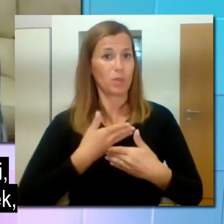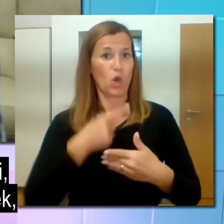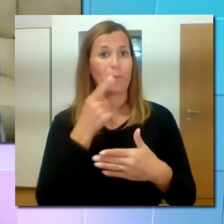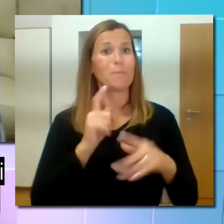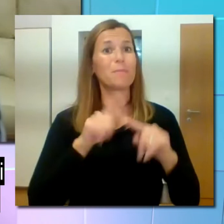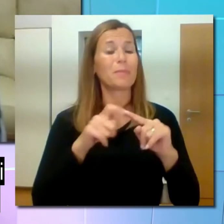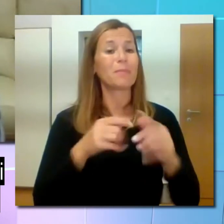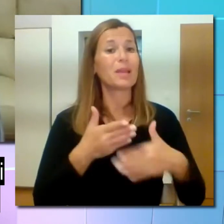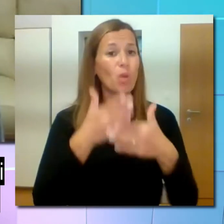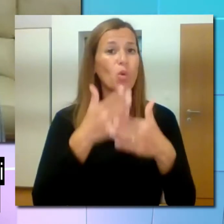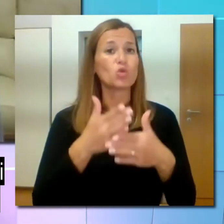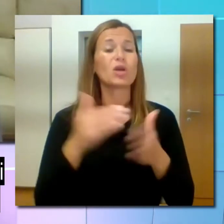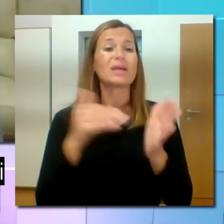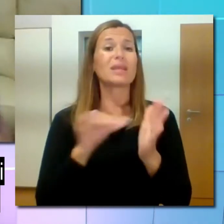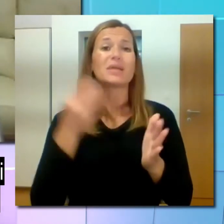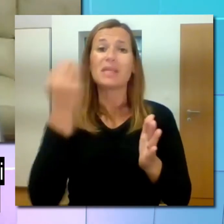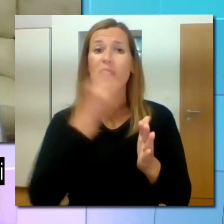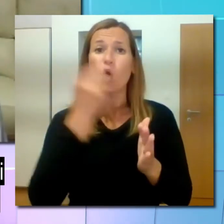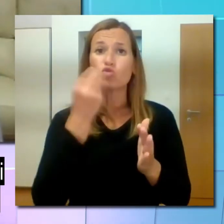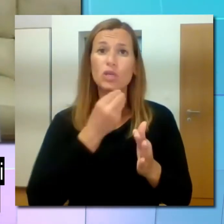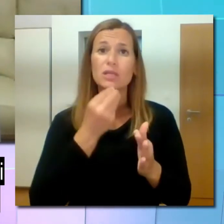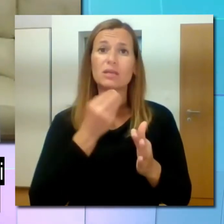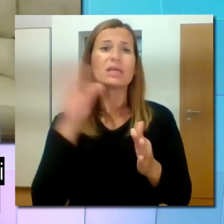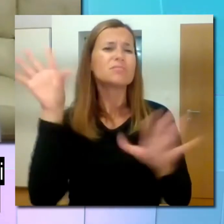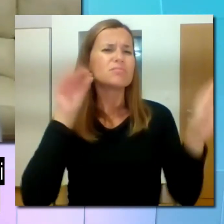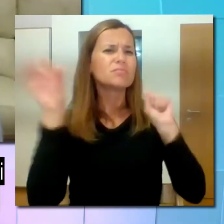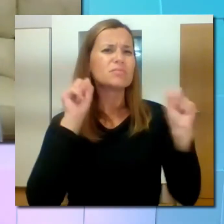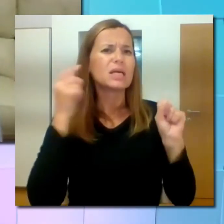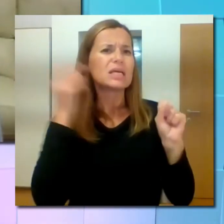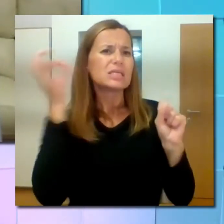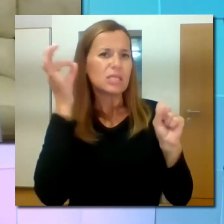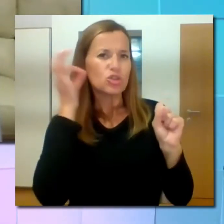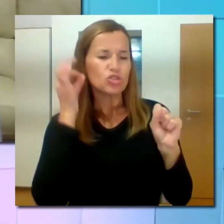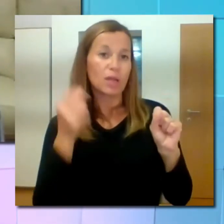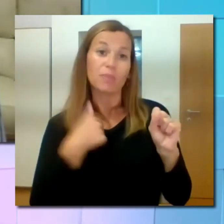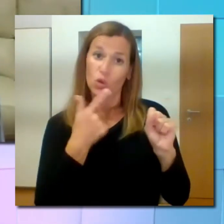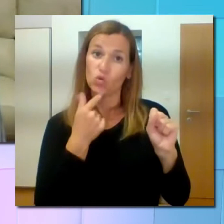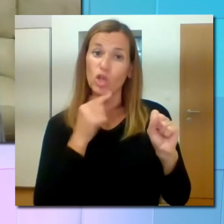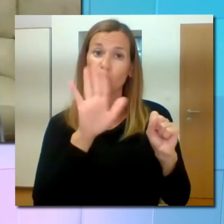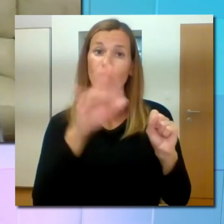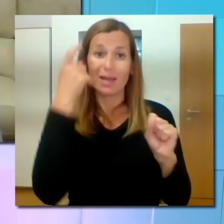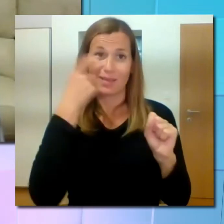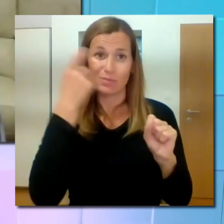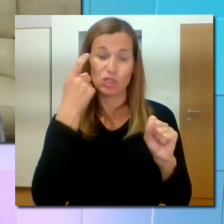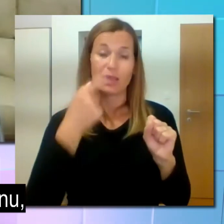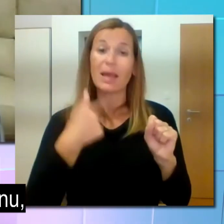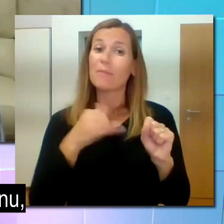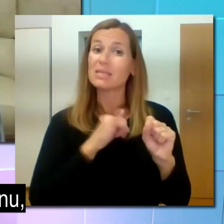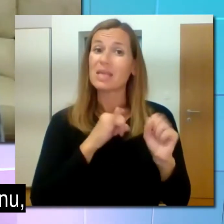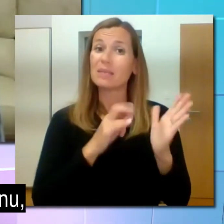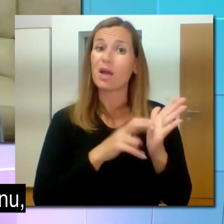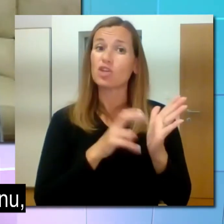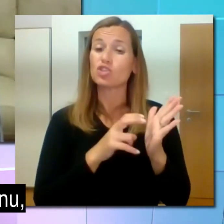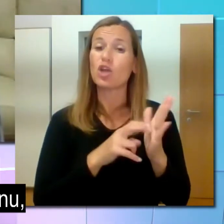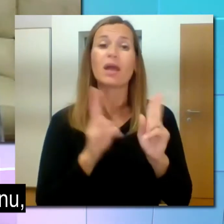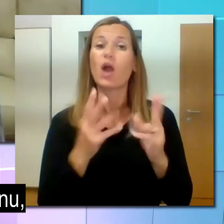pripomoček, da se pravzaprav naučijo tudi z njim slišati, zelo všeč mi je, da kako razmišljaš. Pa me